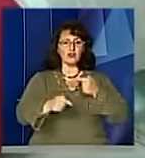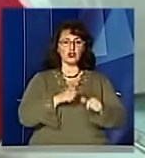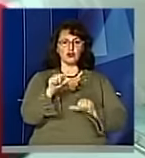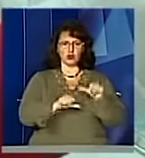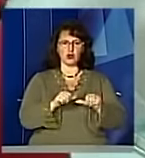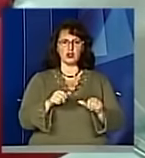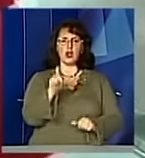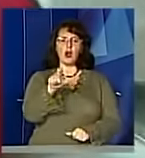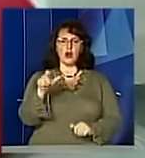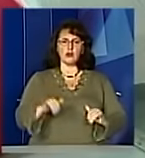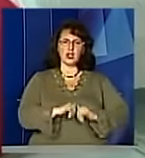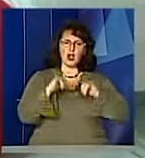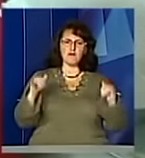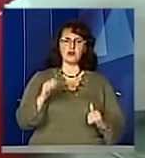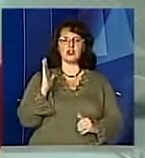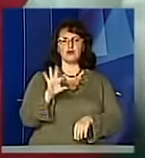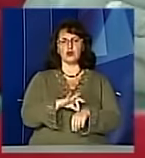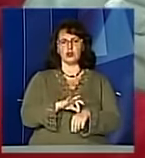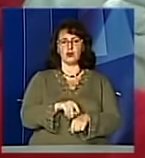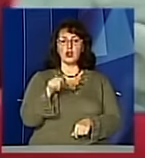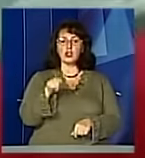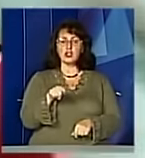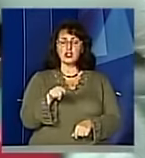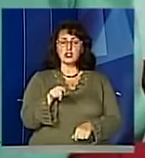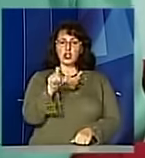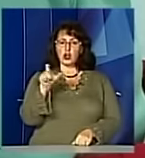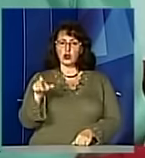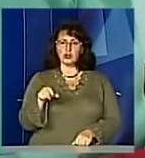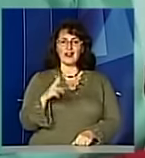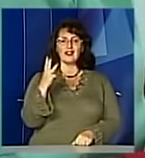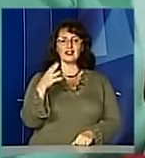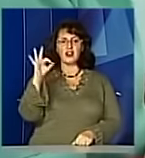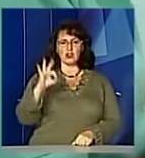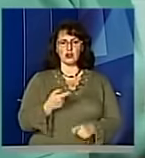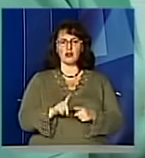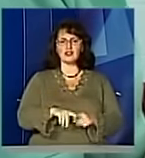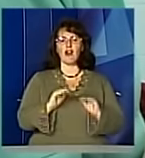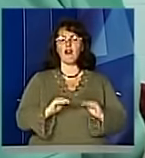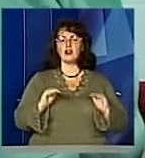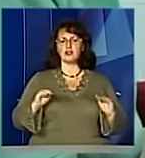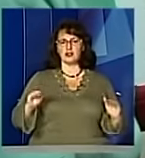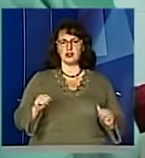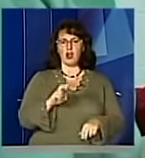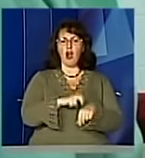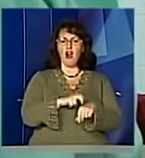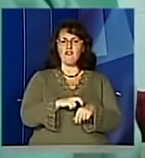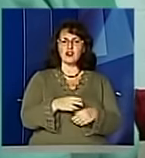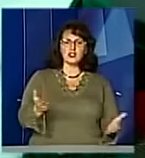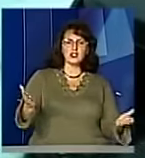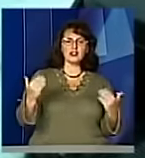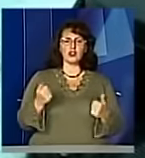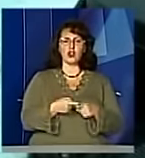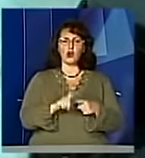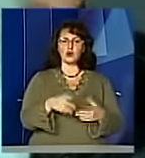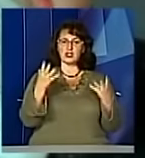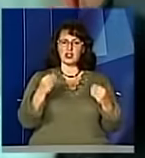збільшиться. Більше того, з числа хворих 3% – це діти. Відтак лікарі закликають у дні профілактики діабету